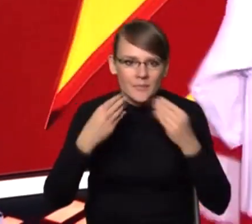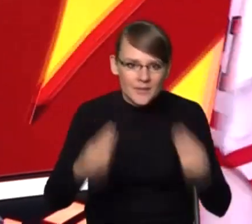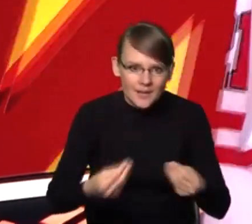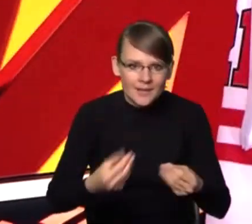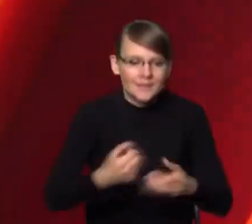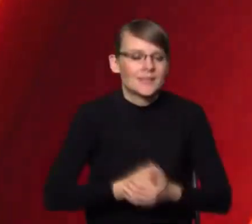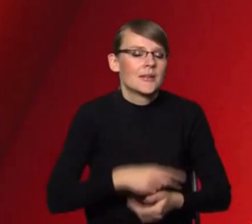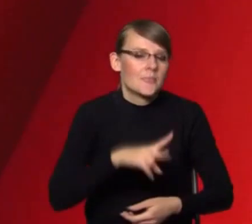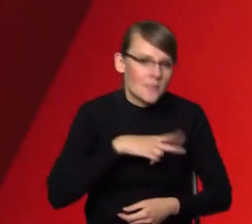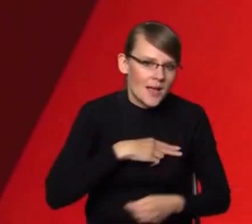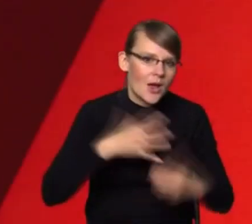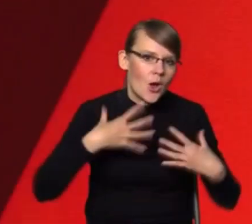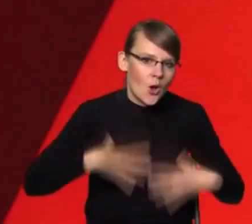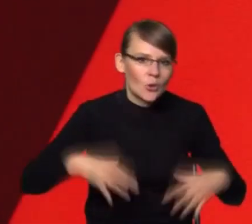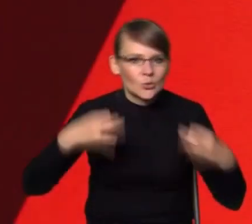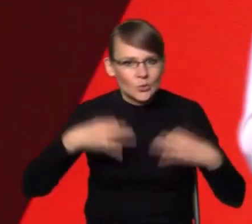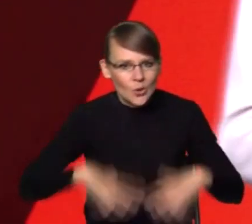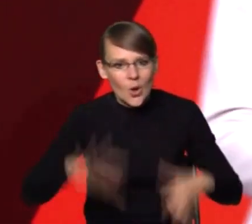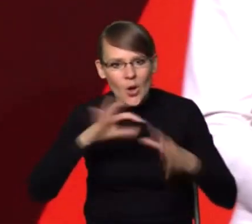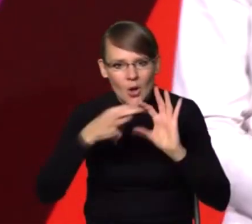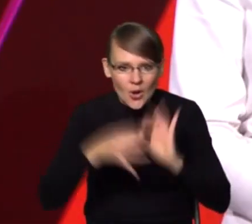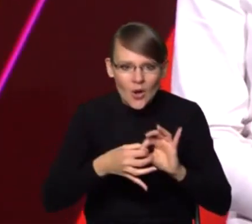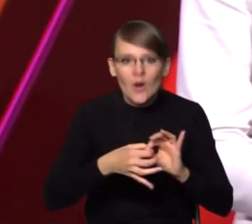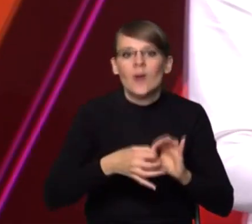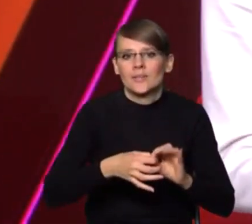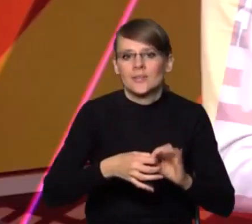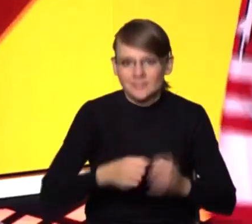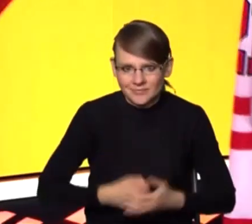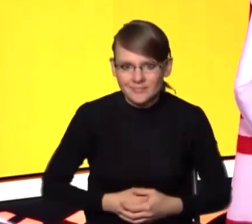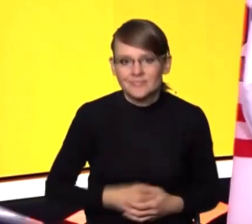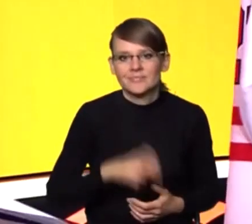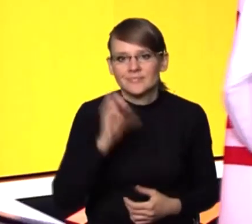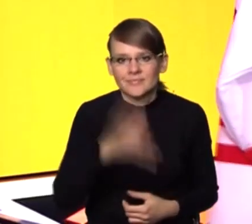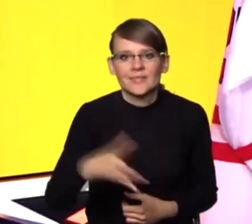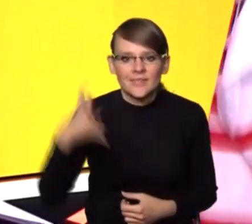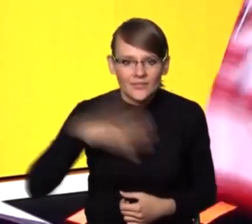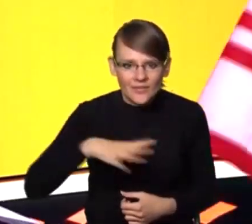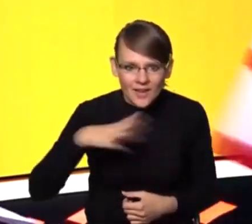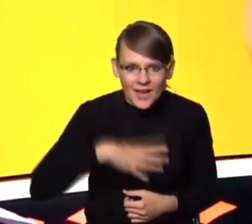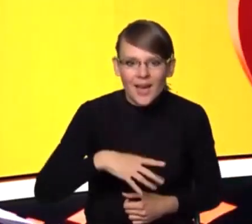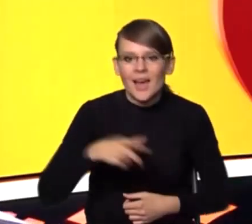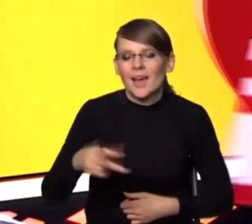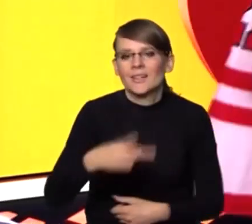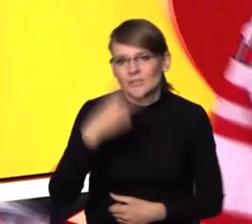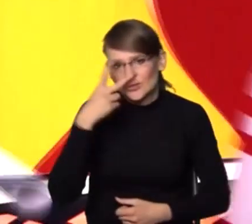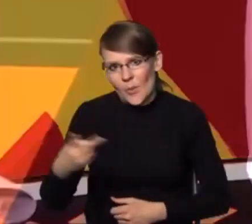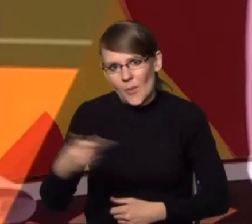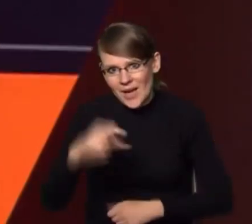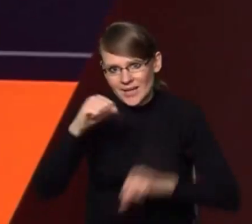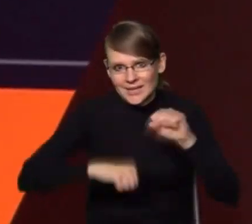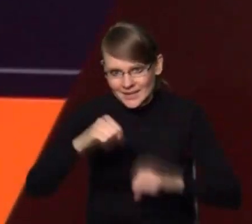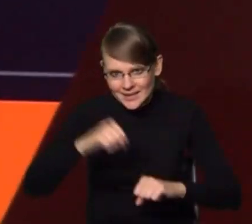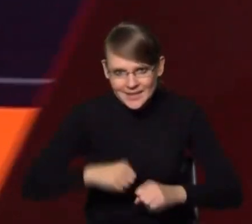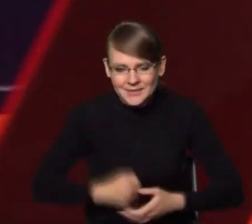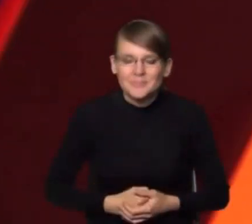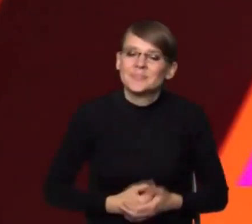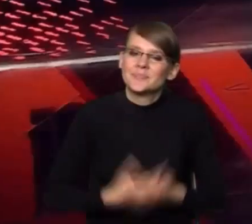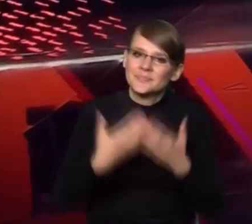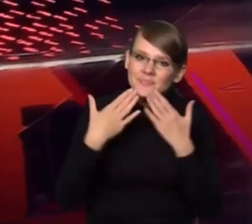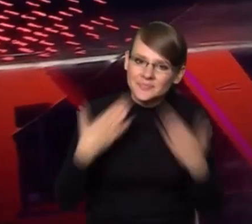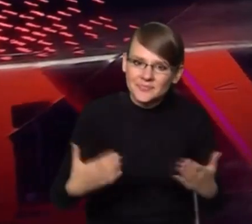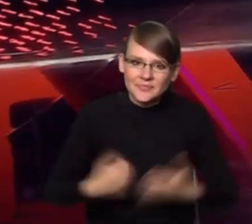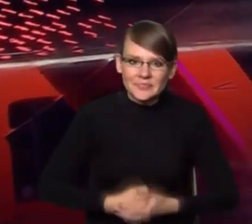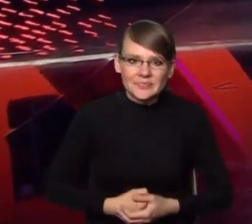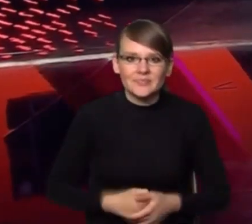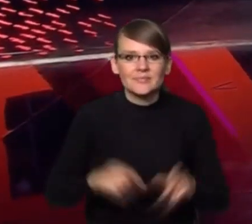koszulki, sukienki olimpijskie, nawet ceremonie otwarcia. Tak, zachęcamy, żeby się zapoznać z tymi licytacjami. Olu, bardzo Ci dziękuję, Państwu już też